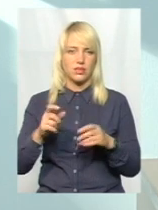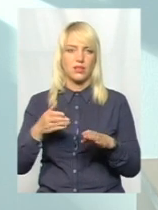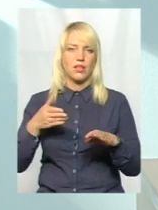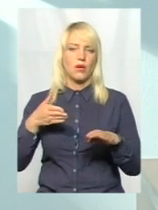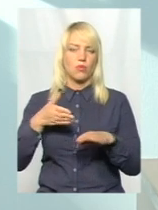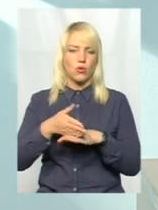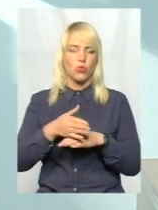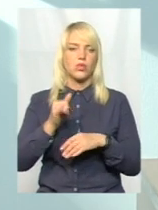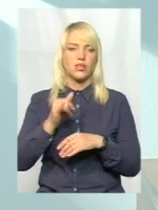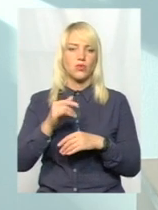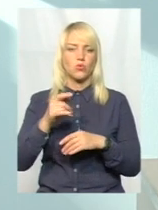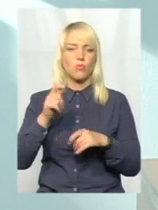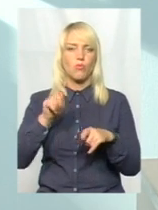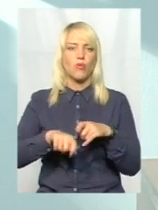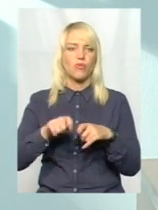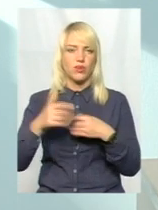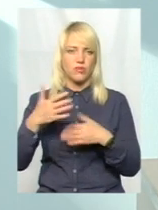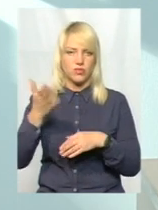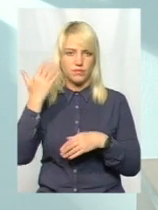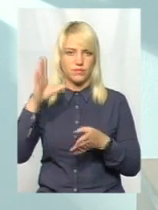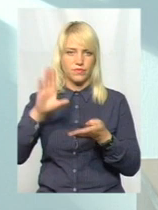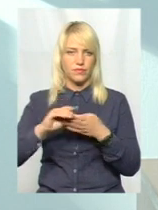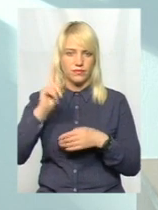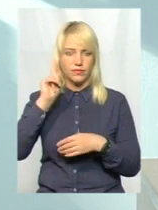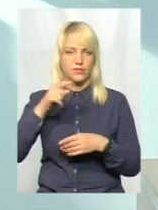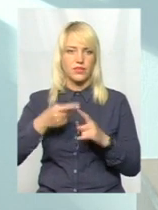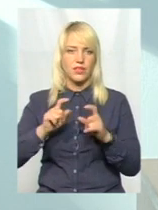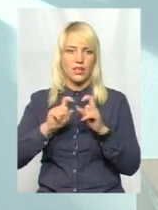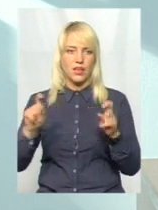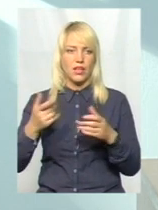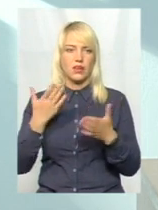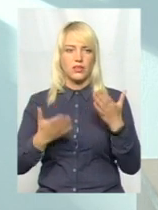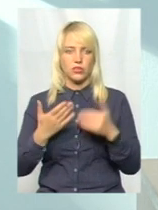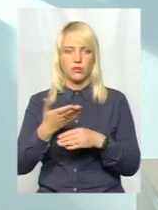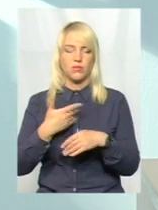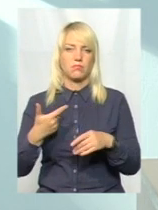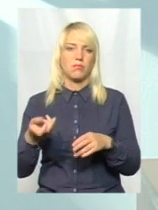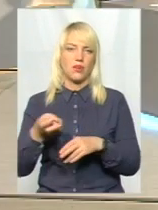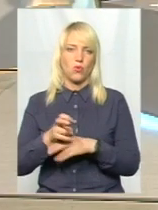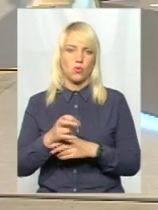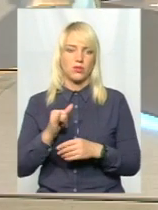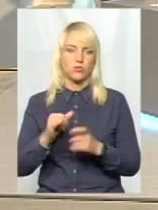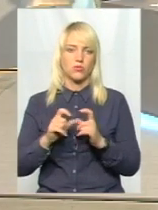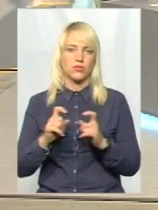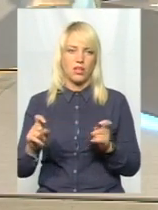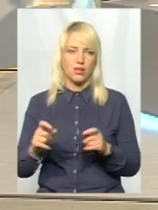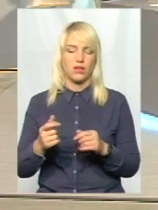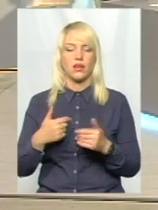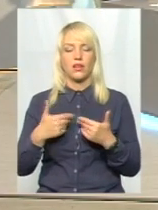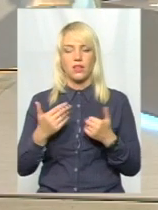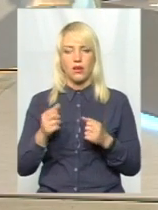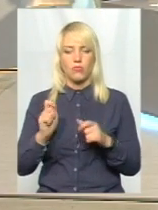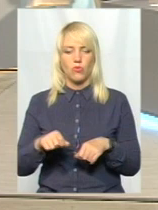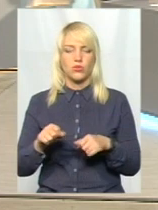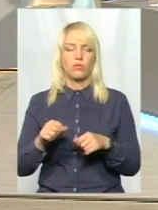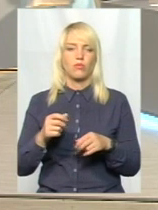Перевірений, скажімо. перевірений нами і нам все подобається. Коли ми приходимо у заклад, так, наразі ми не маємо змоги потрапити